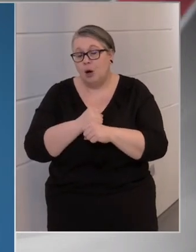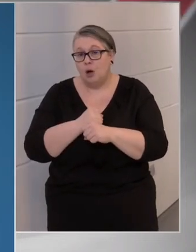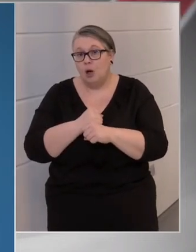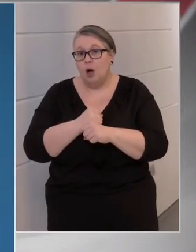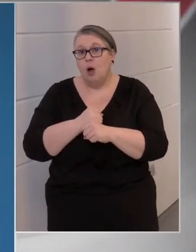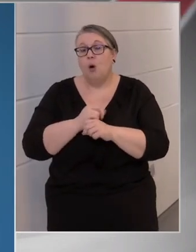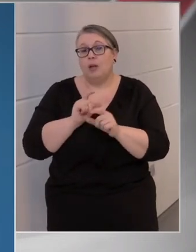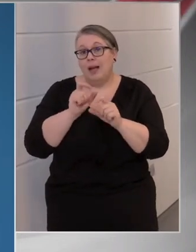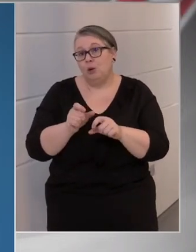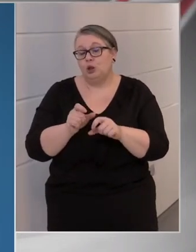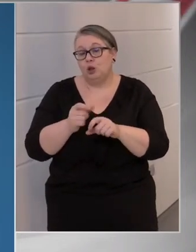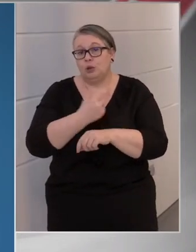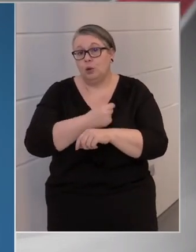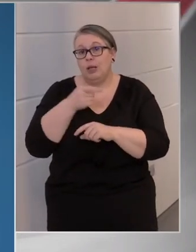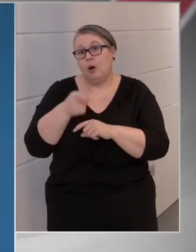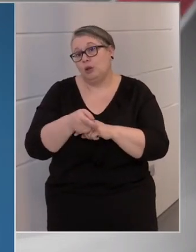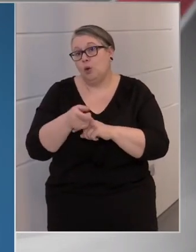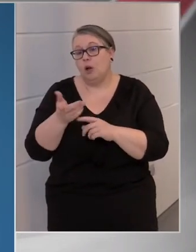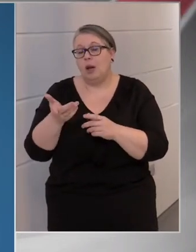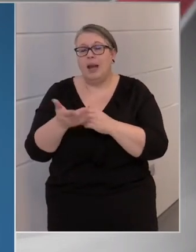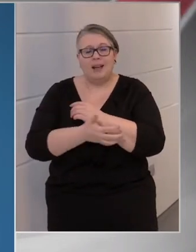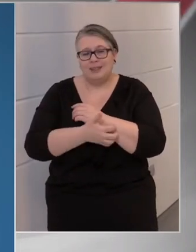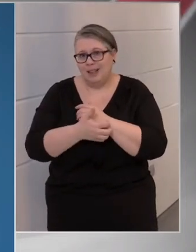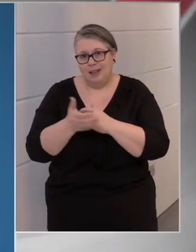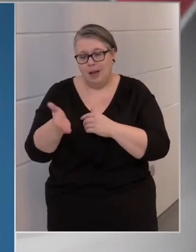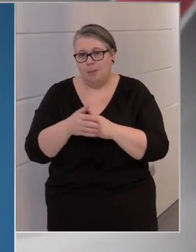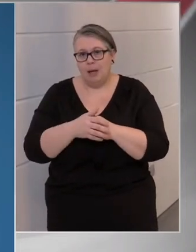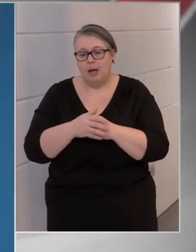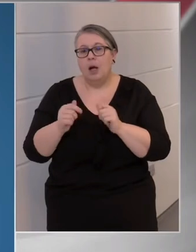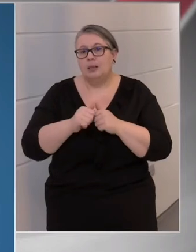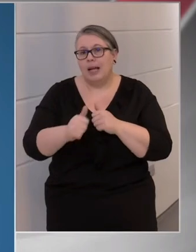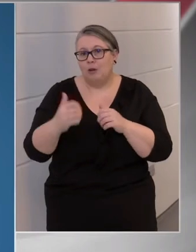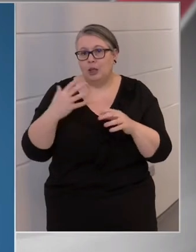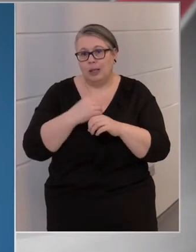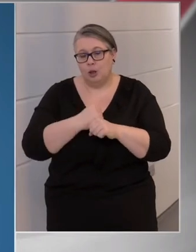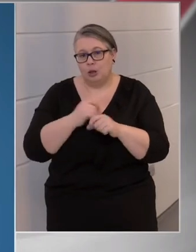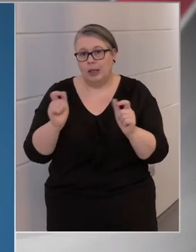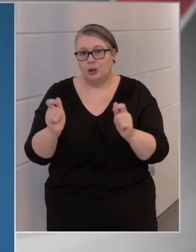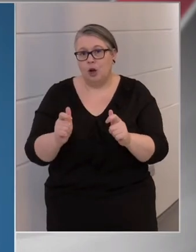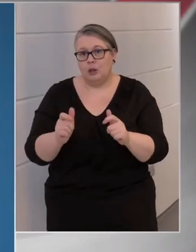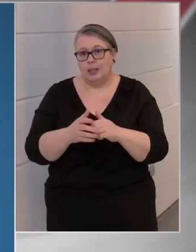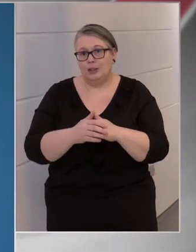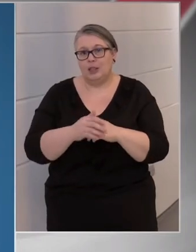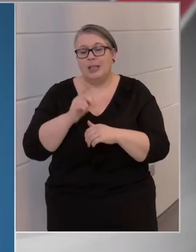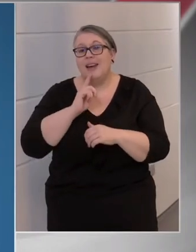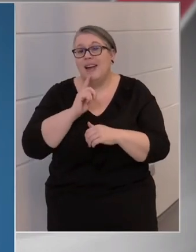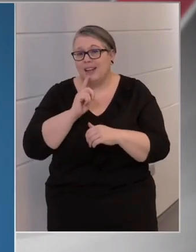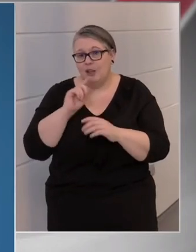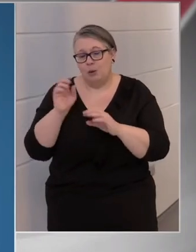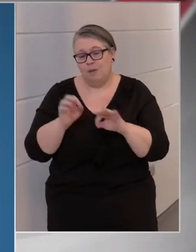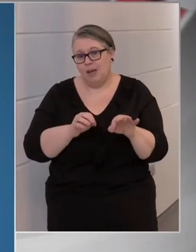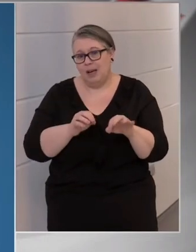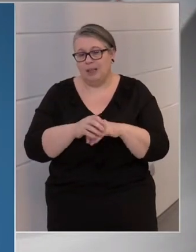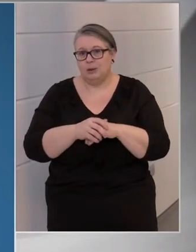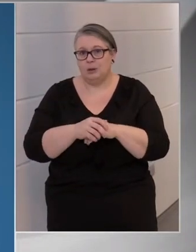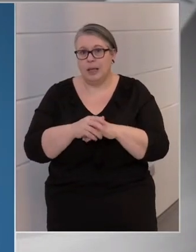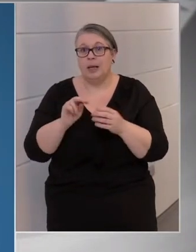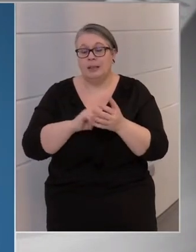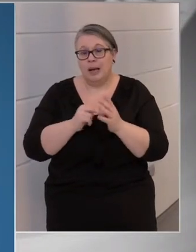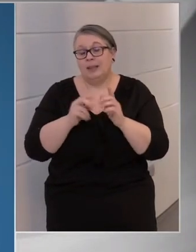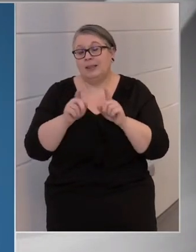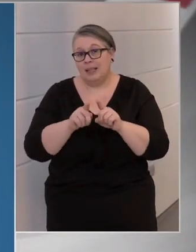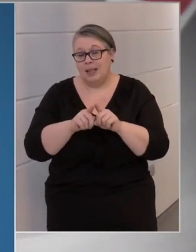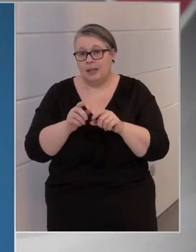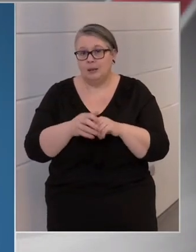oltás azokhoz, akik a legkiszolgáltatottabbak, a távolságtartással és a karanténozással legkevésbé felkészültek. Terveznek